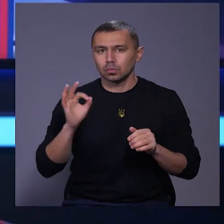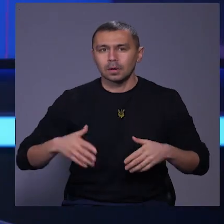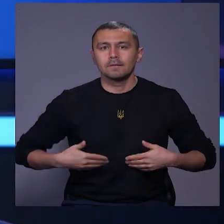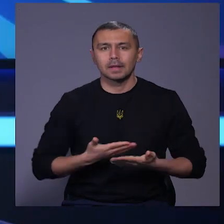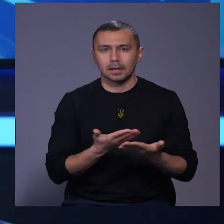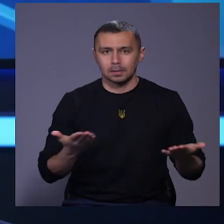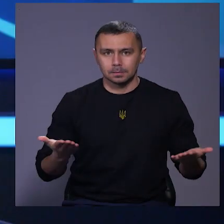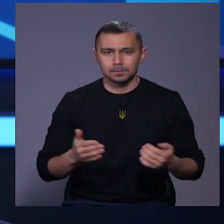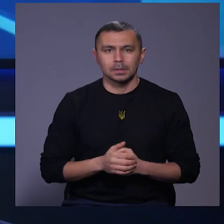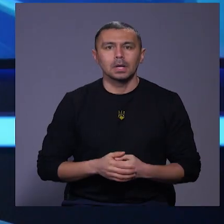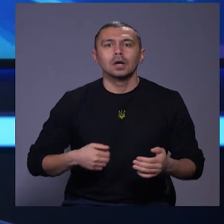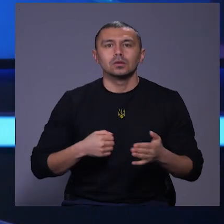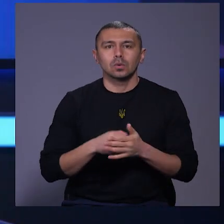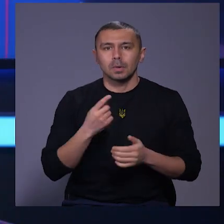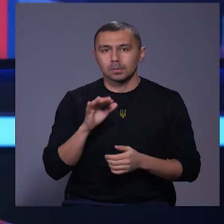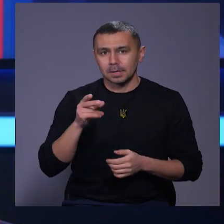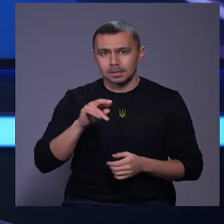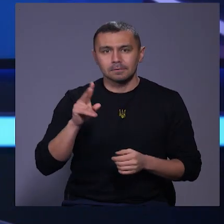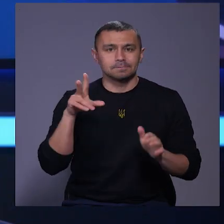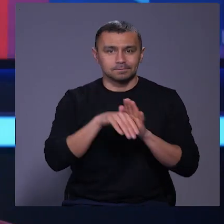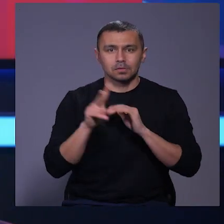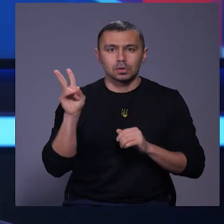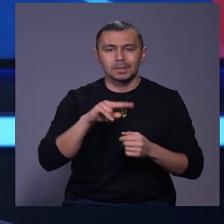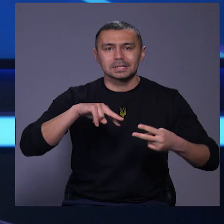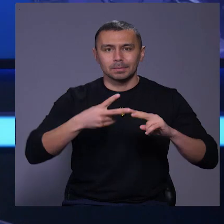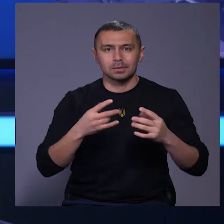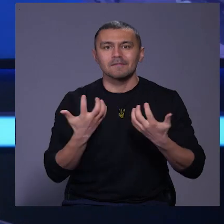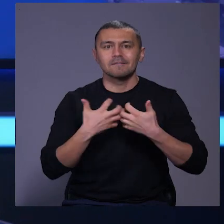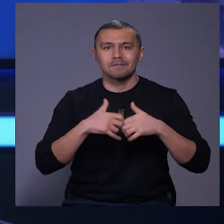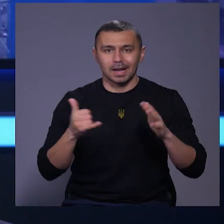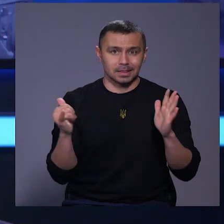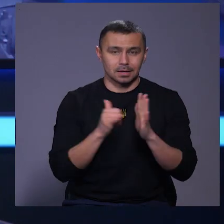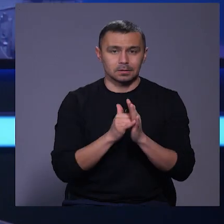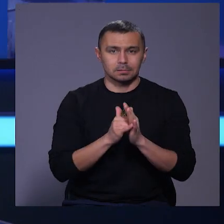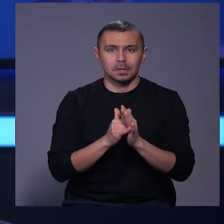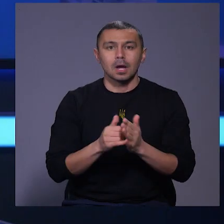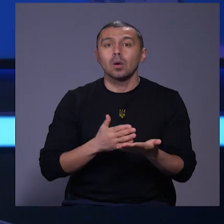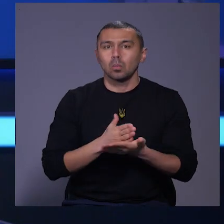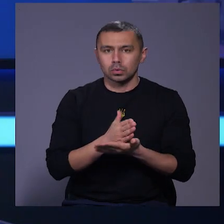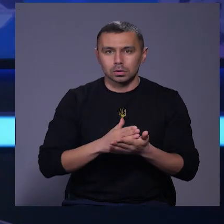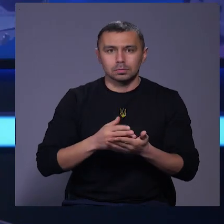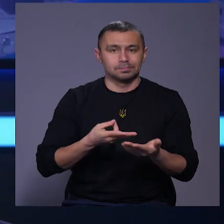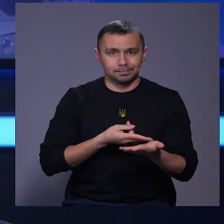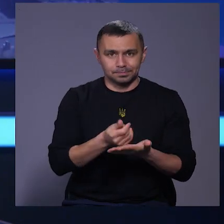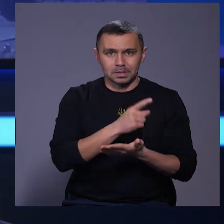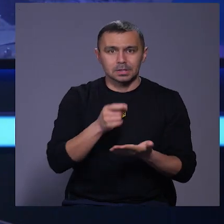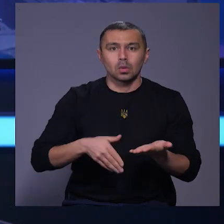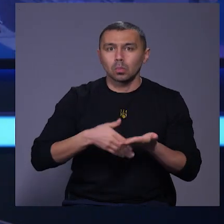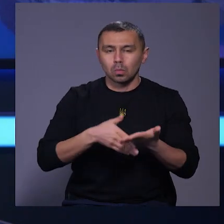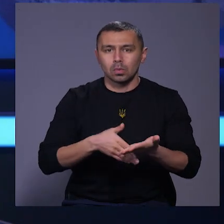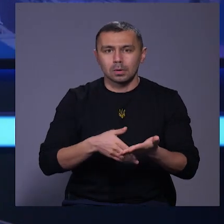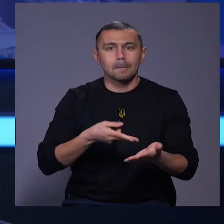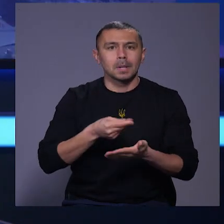До 1 березня у тролайбусах замінюватимуть валідатори. А відтак послуга розрахунку за допомогою